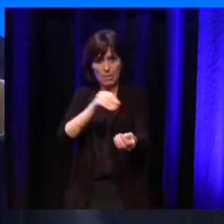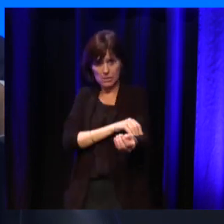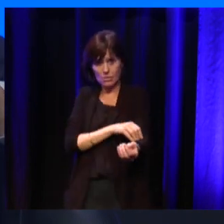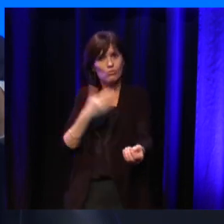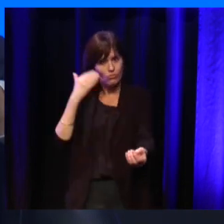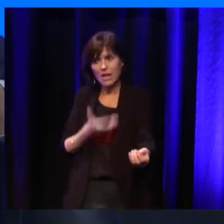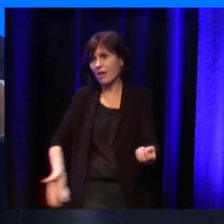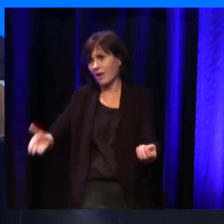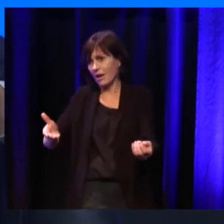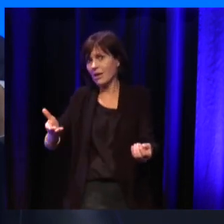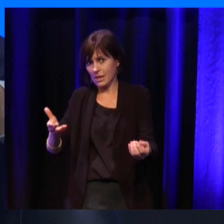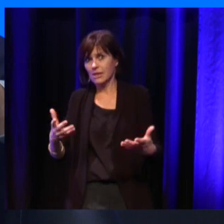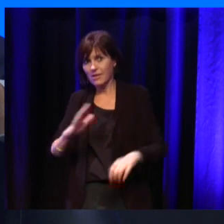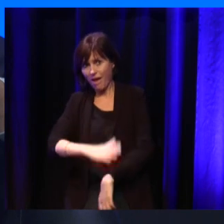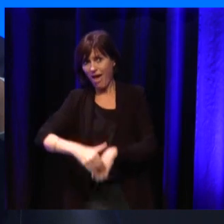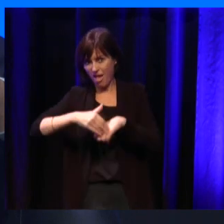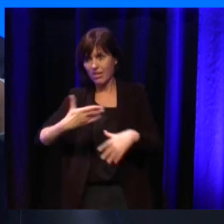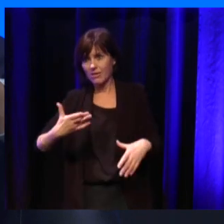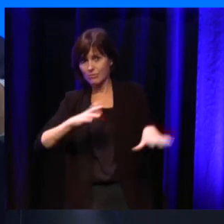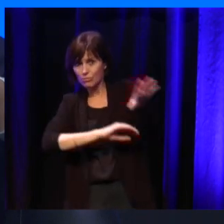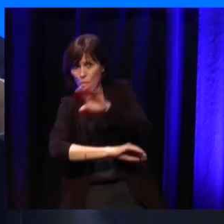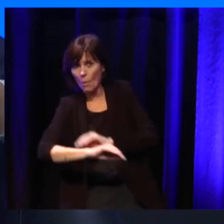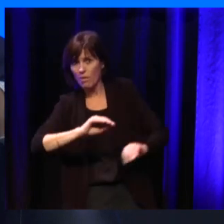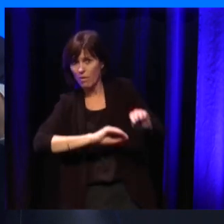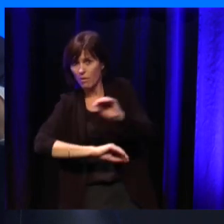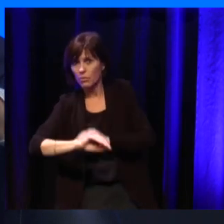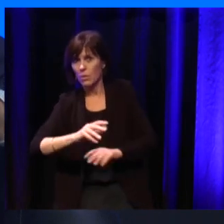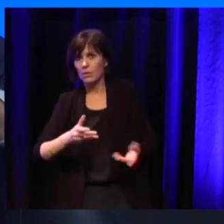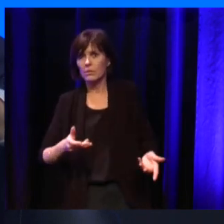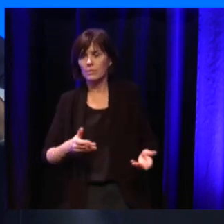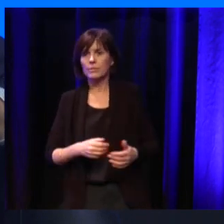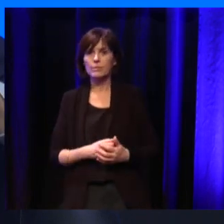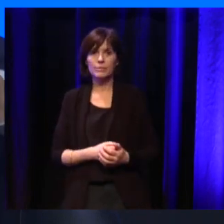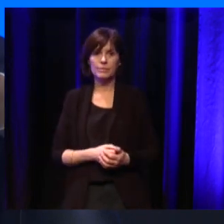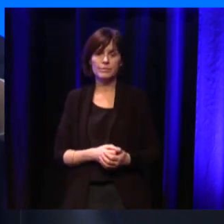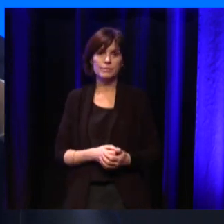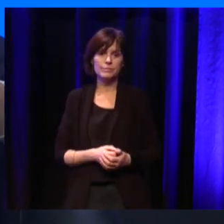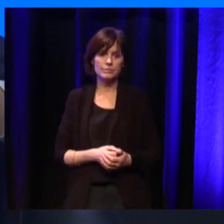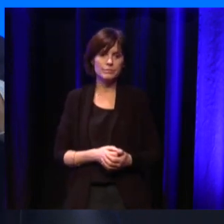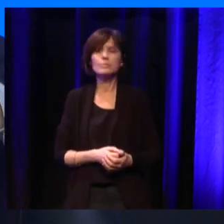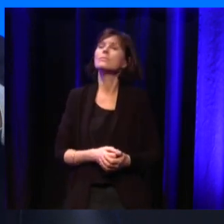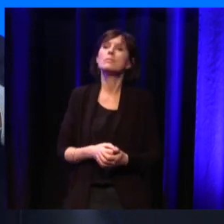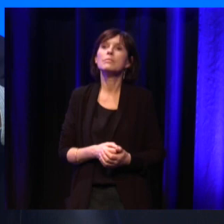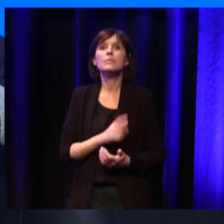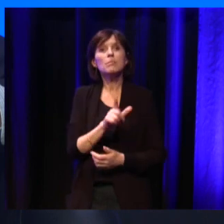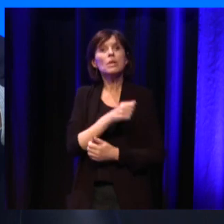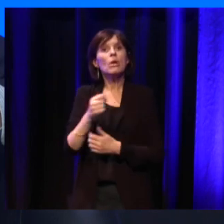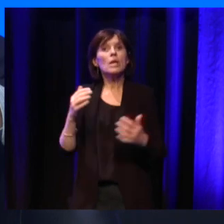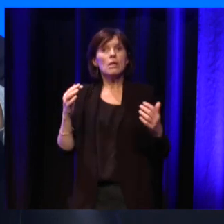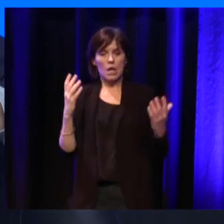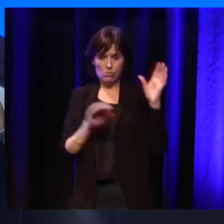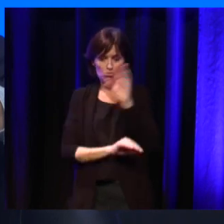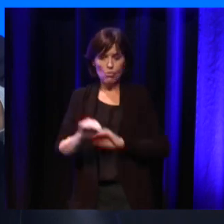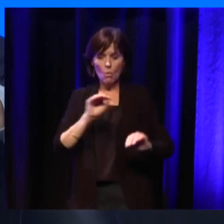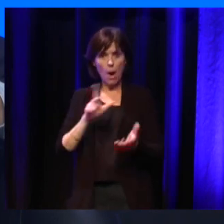le travail et le sujet curatif. Ensuite, derrière, il y a la définition du parcours de soins qui rentre là